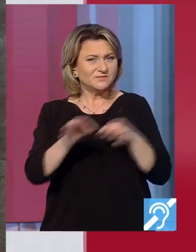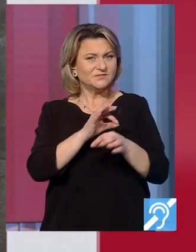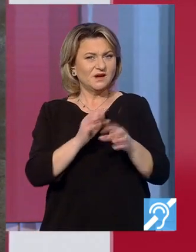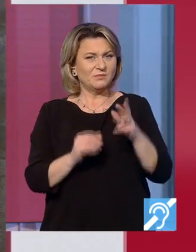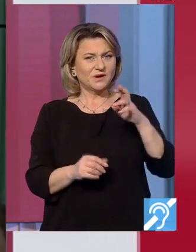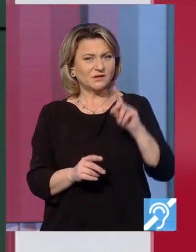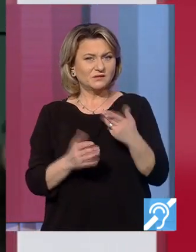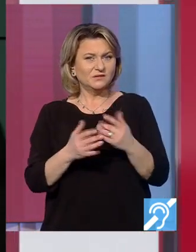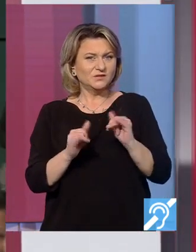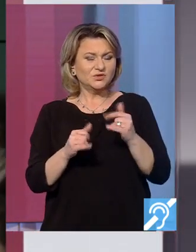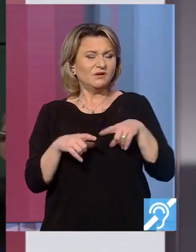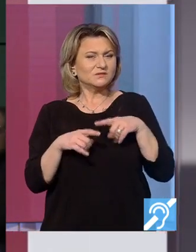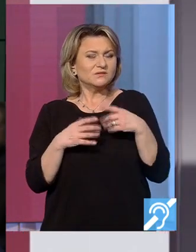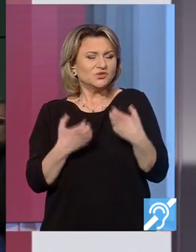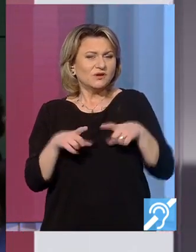în ceea ce este astăzi.